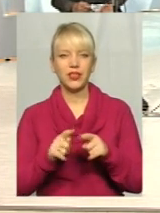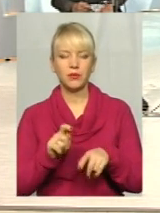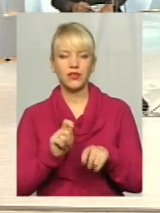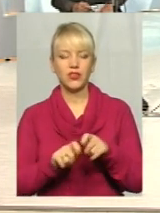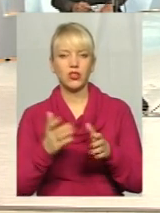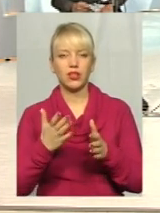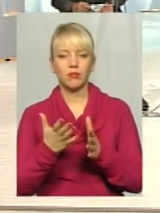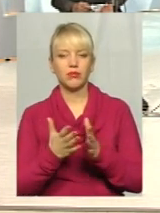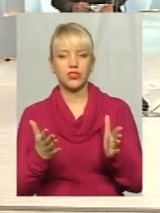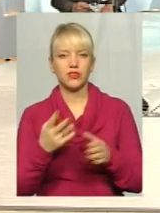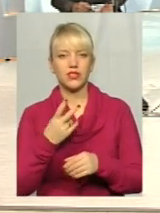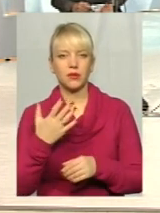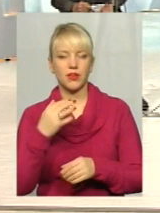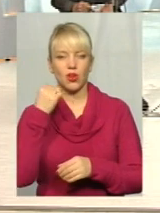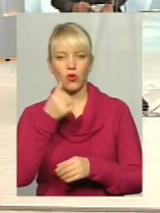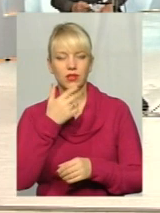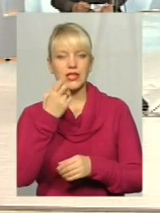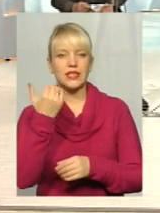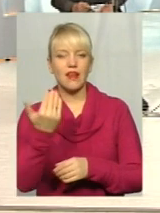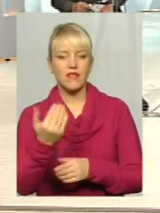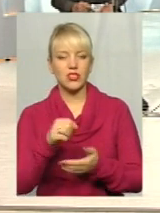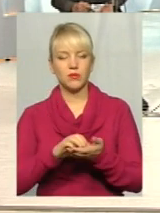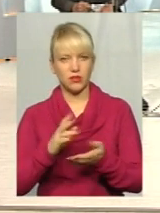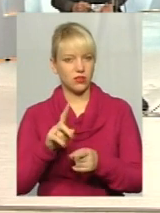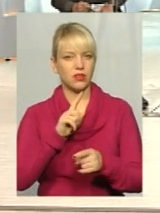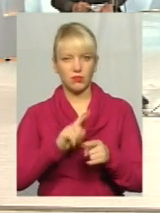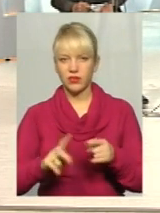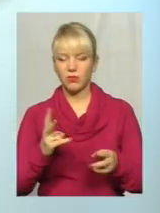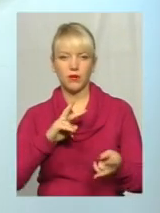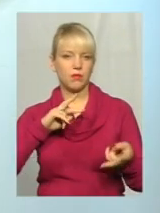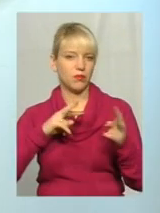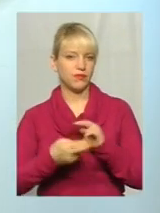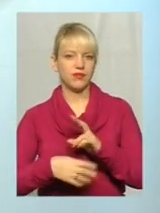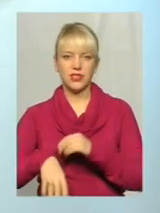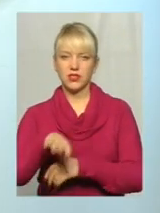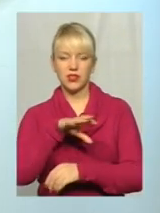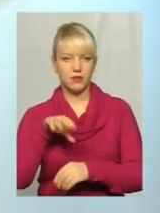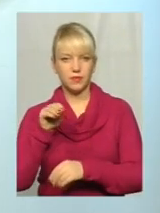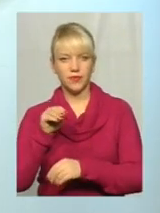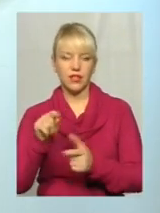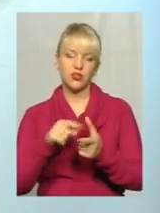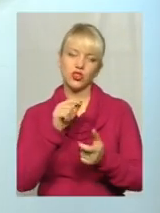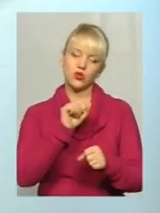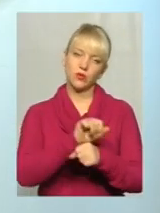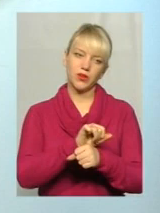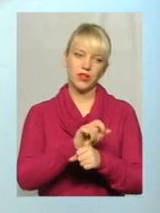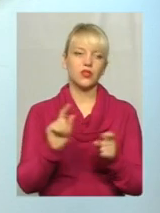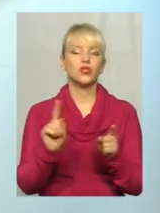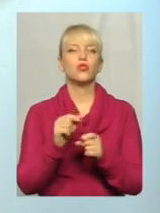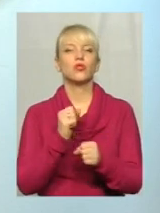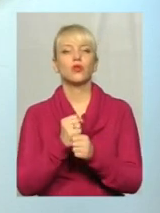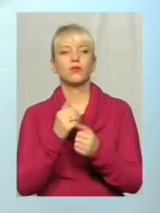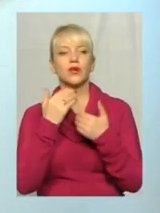понад 25 років, за вашими даними, їх критично треба всі замінити? Чи зупинити? Що робити?